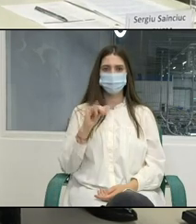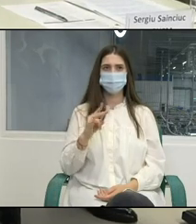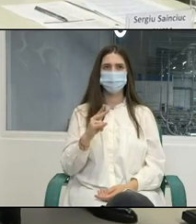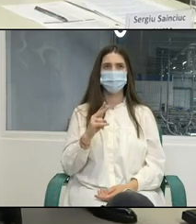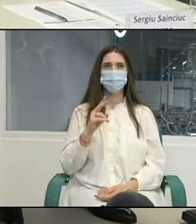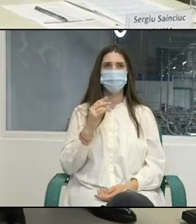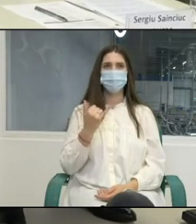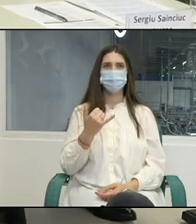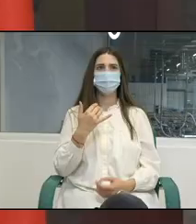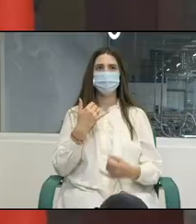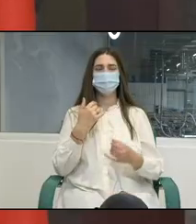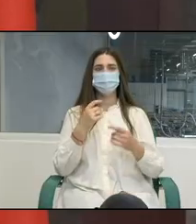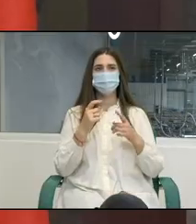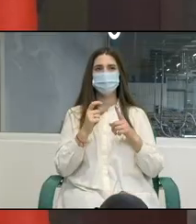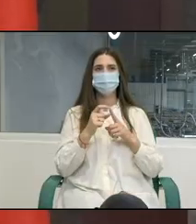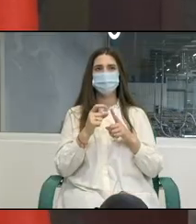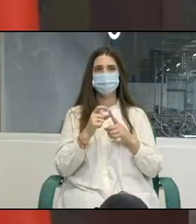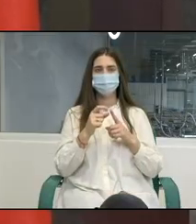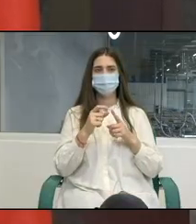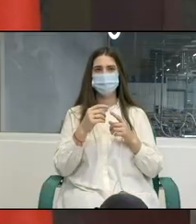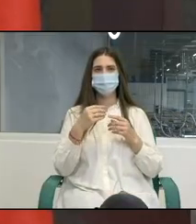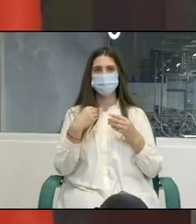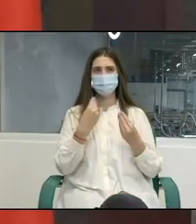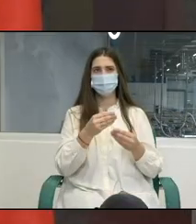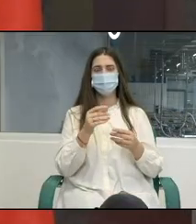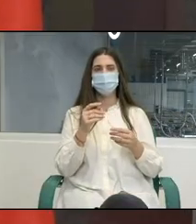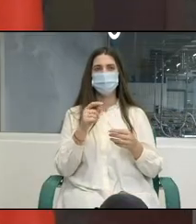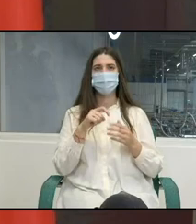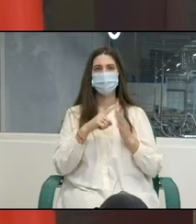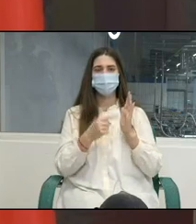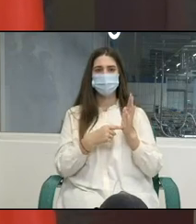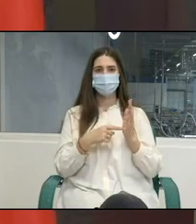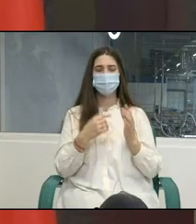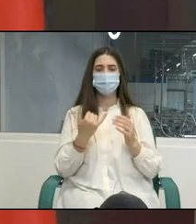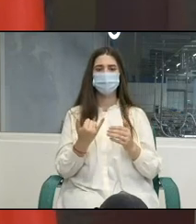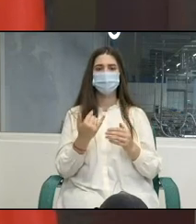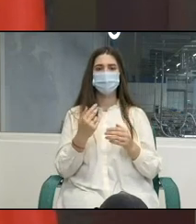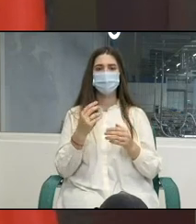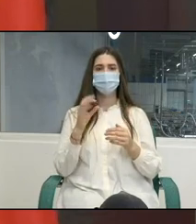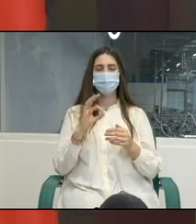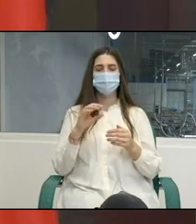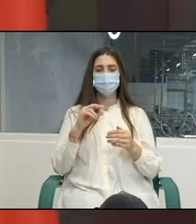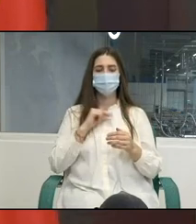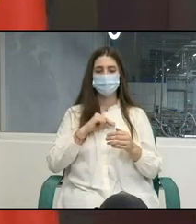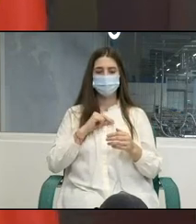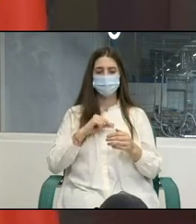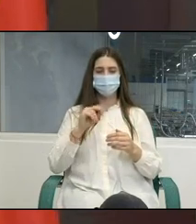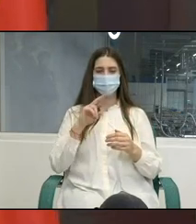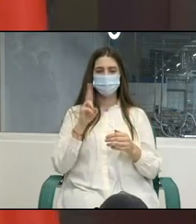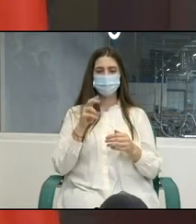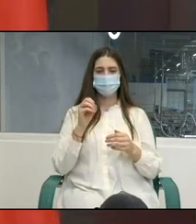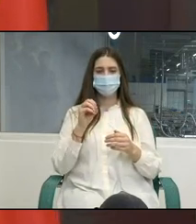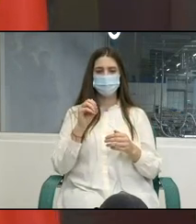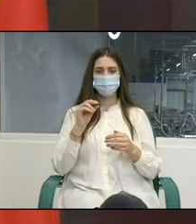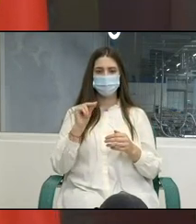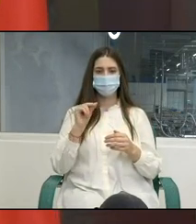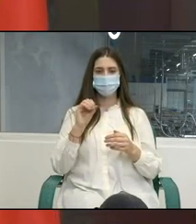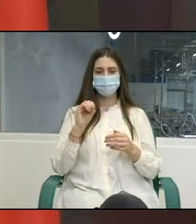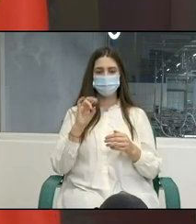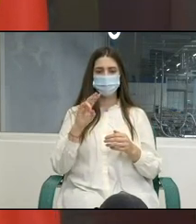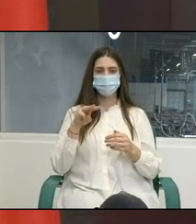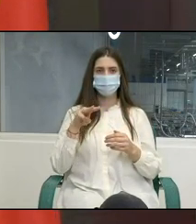domnule Cerescu atunci când vine vorba despre muncă decentă vorbim și despre întreprinderii competitive